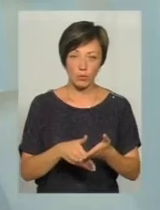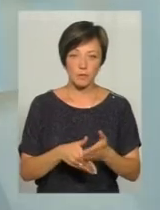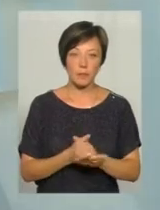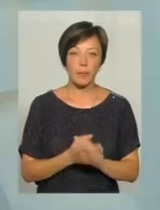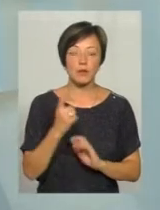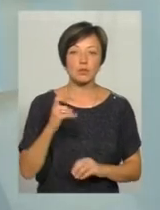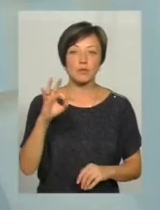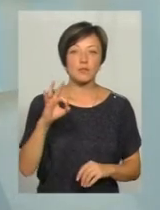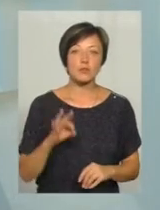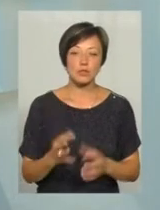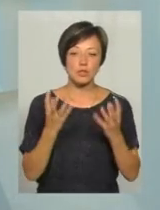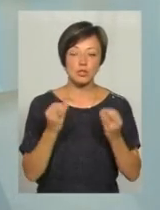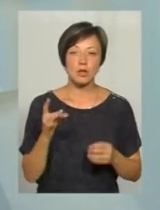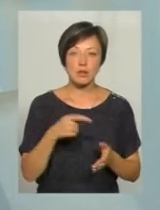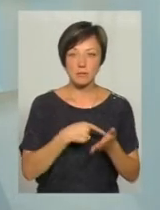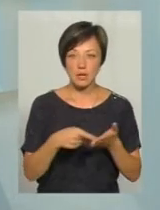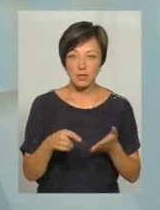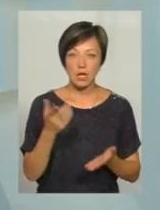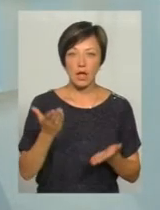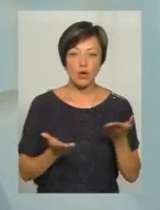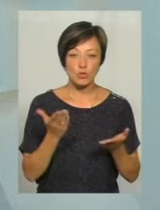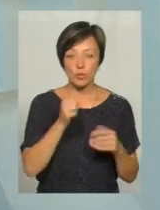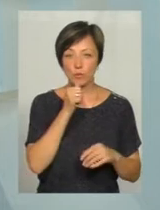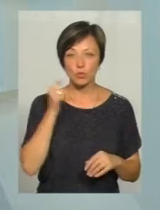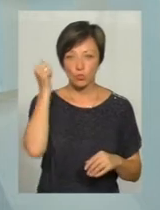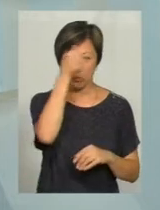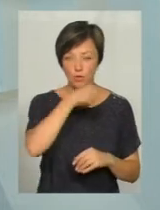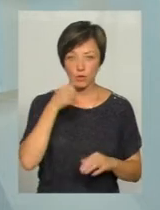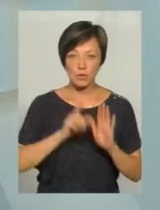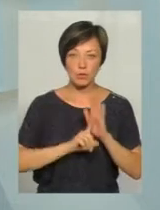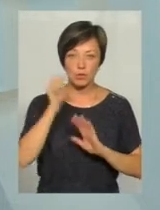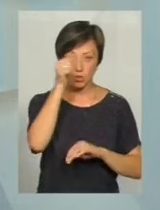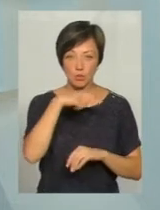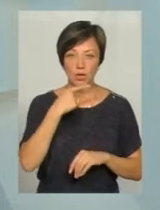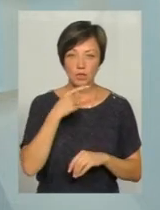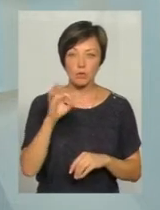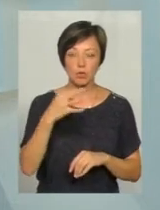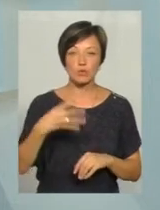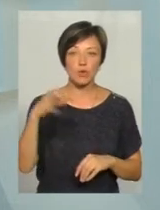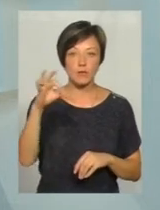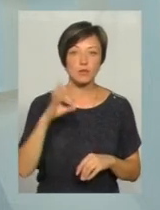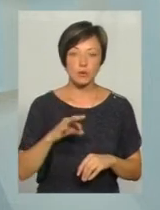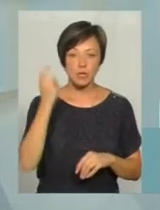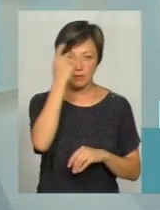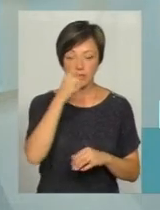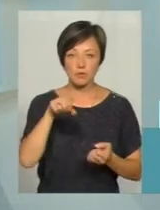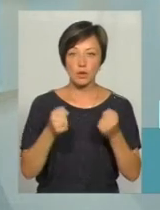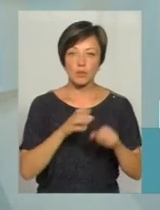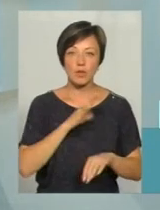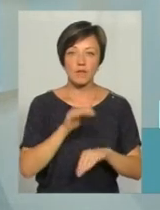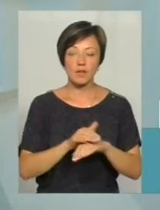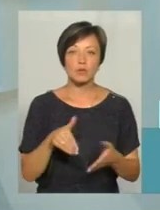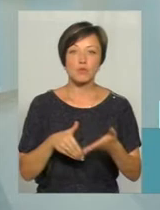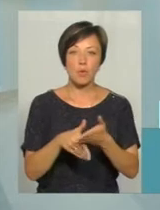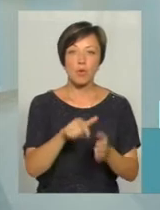100% ми ще раз підкреслюємо, що якщо в минулому році і на початку року ми казали про 40% нетверезих водів, які були виявлені за